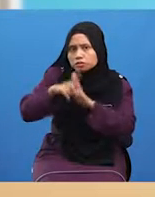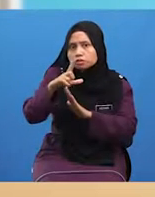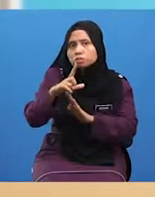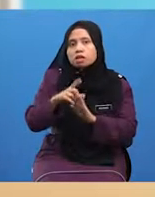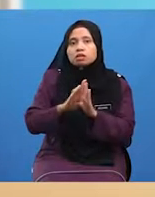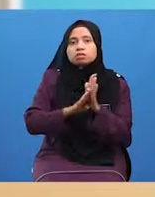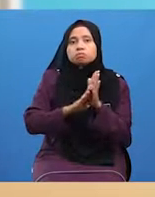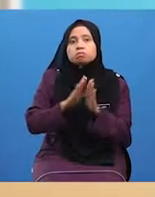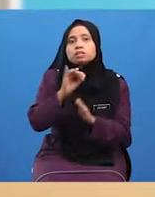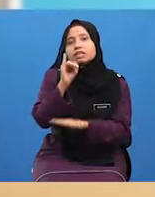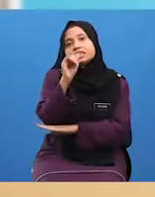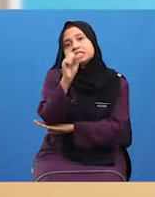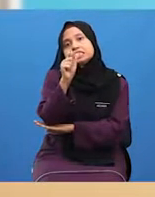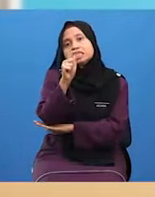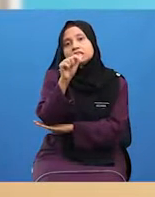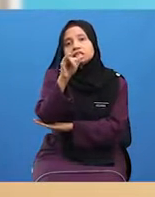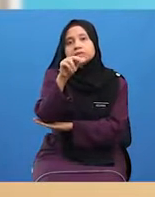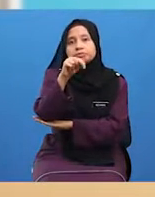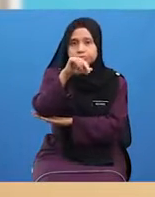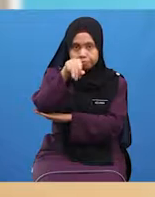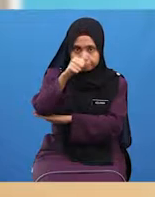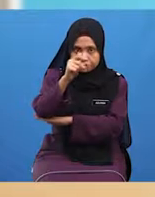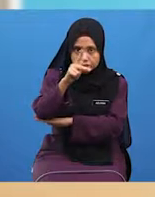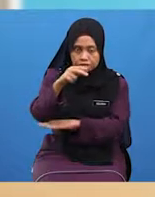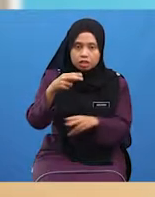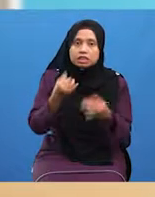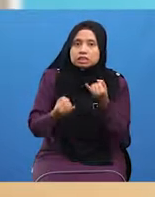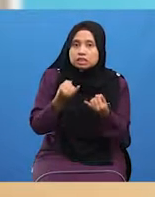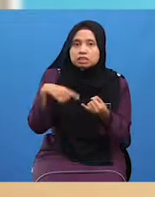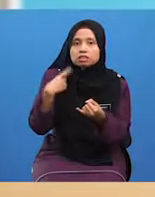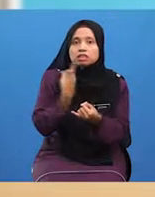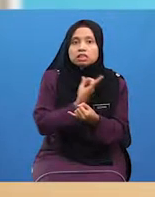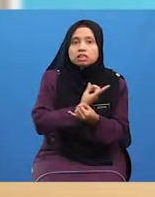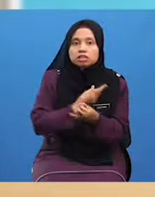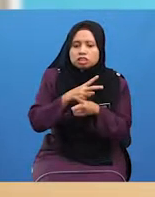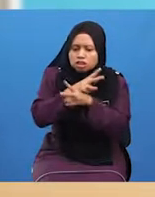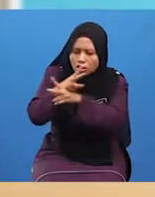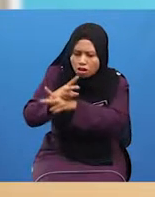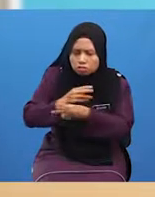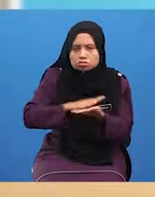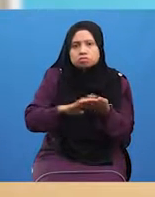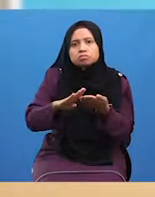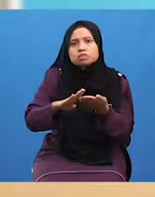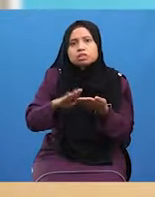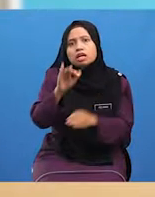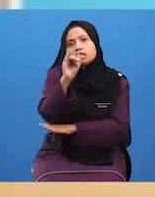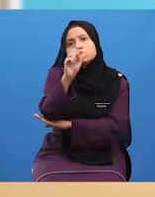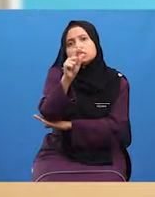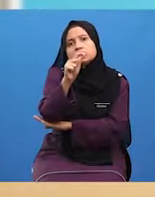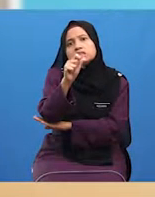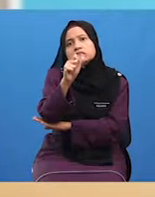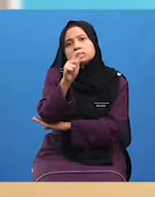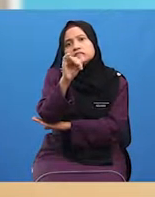Beristinjak Jika kita Jika Menjaga Kebersihan Beristinjak